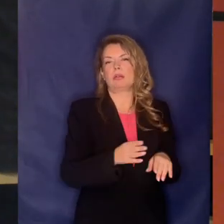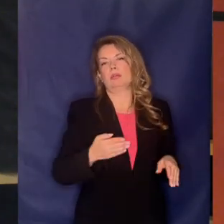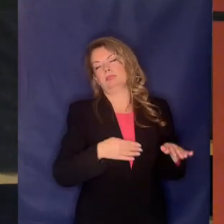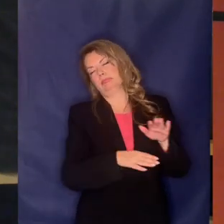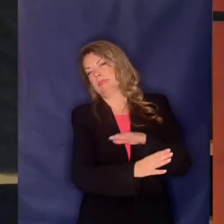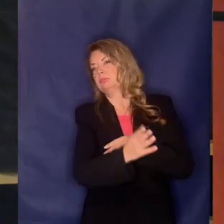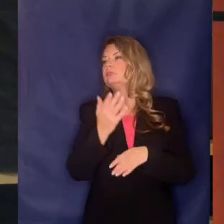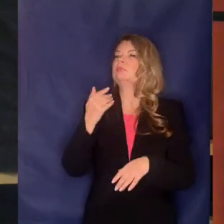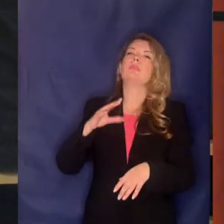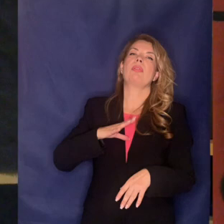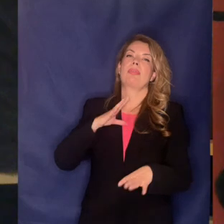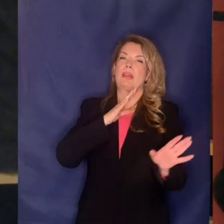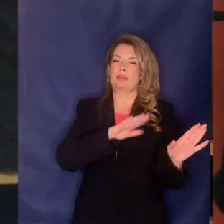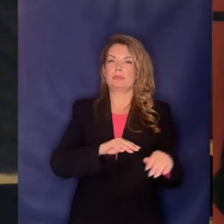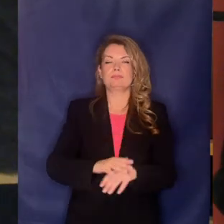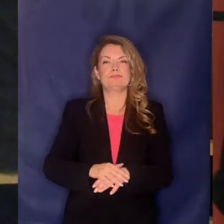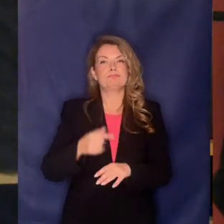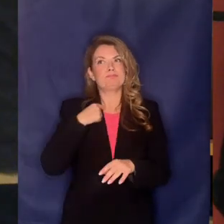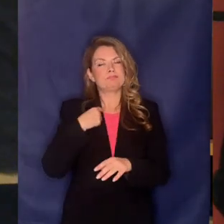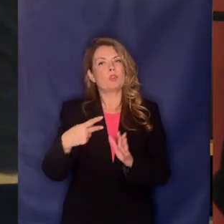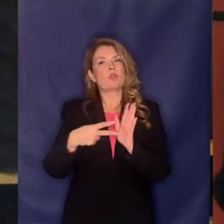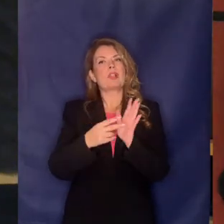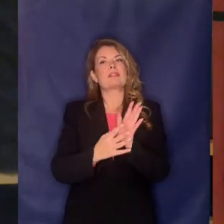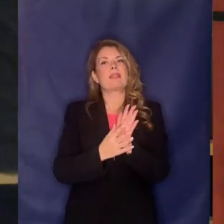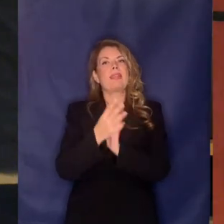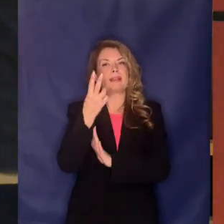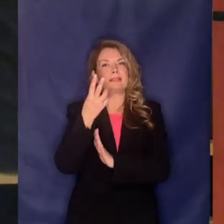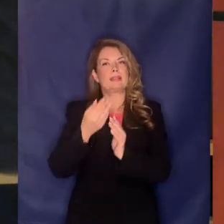να πάω λίγο πιο πίσω από το 2013